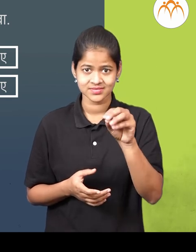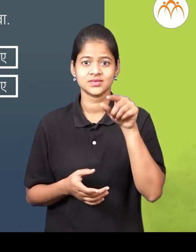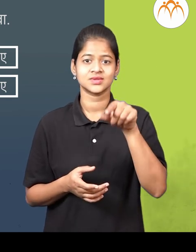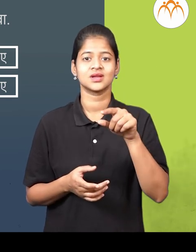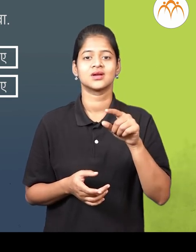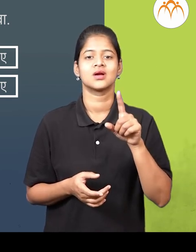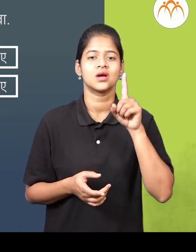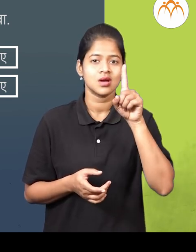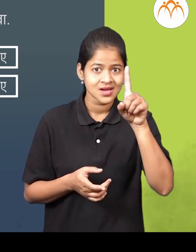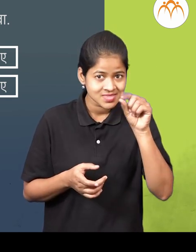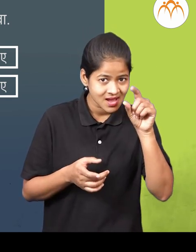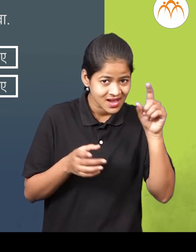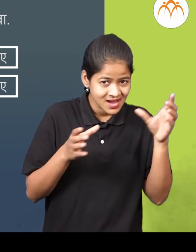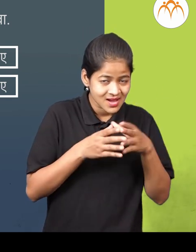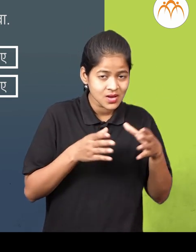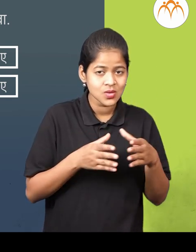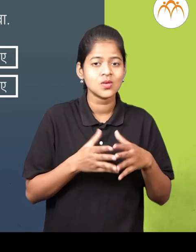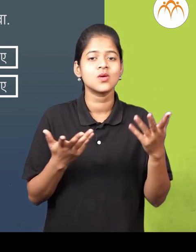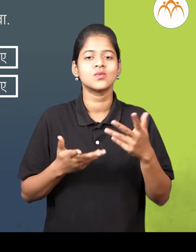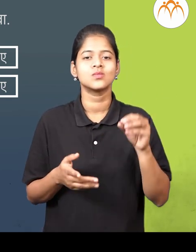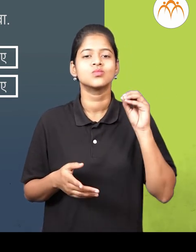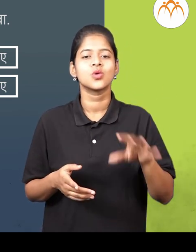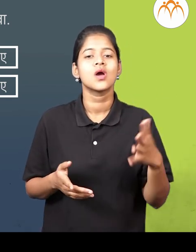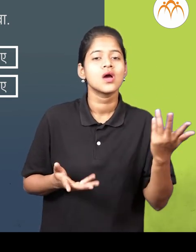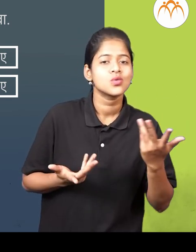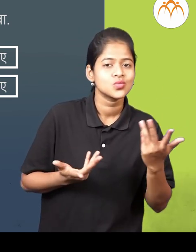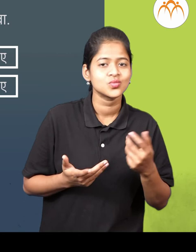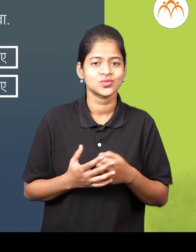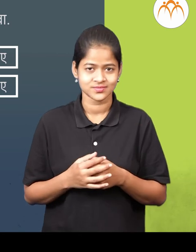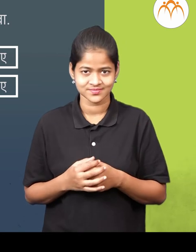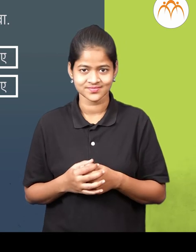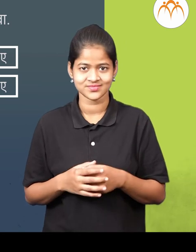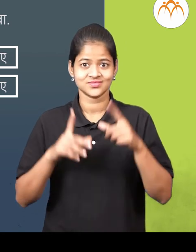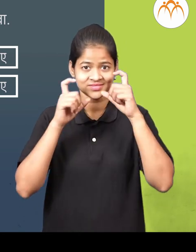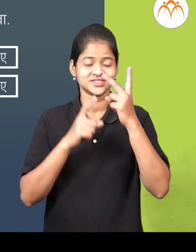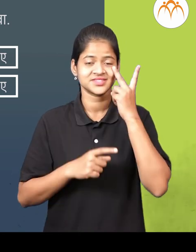संखे प्रमाने दशक एकक चित्राचा सहयाने दाख्वा